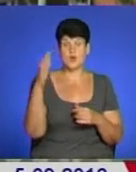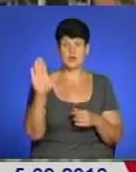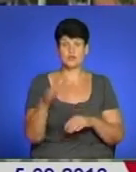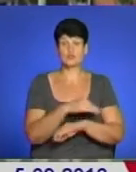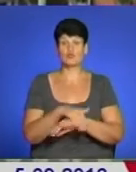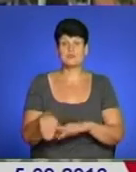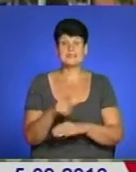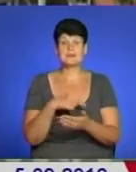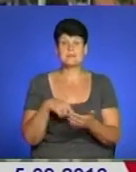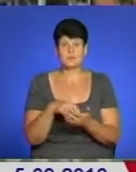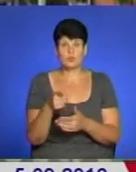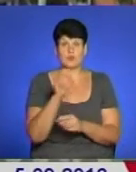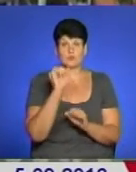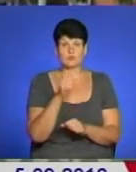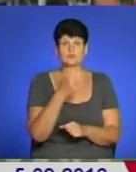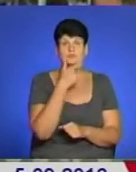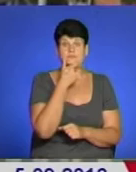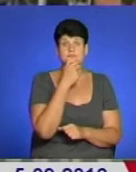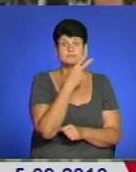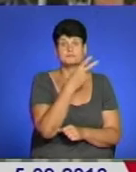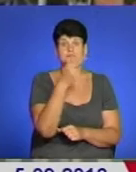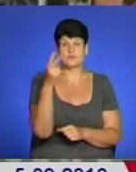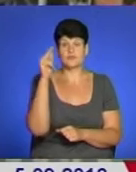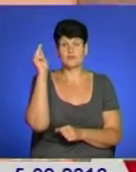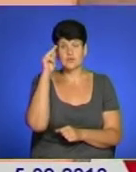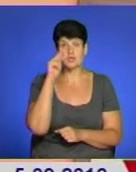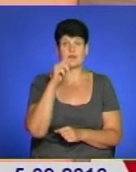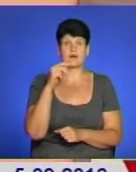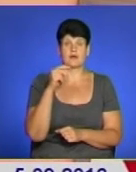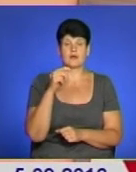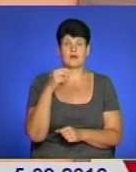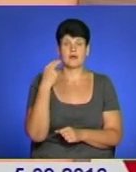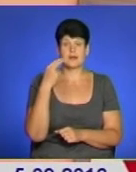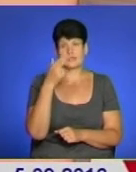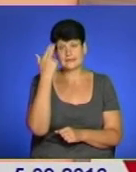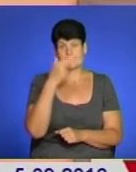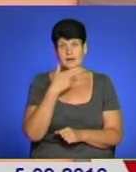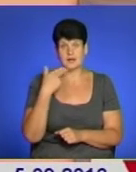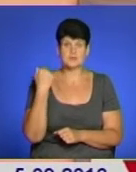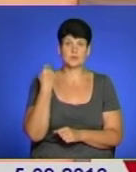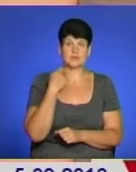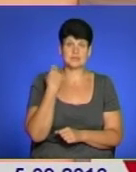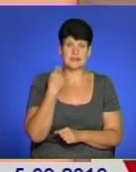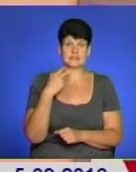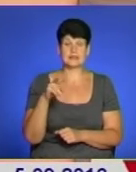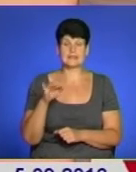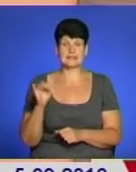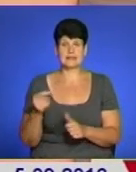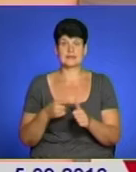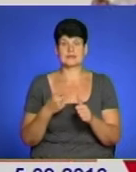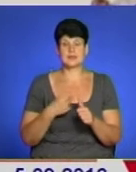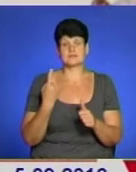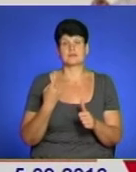міста, тернополяни можуть мимоволі вивчати англійську, італійську і навіть латину за назвами магазинів, кав'ярень,